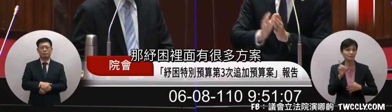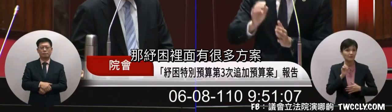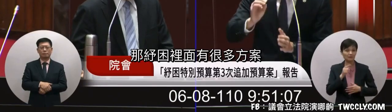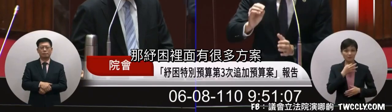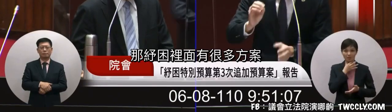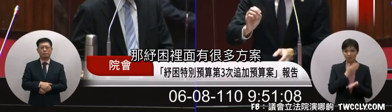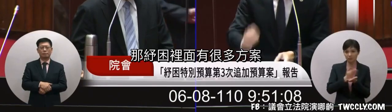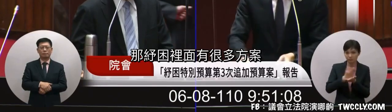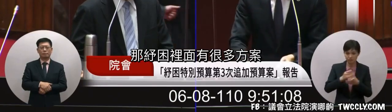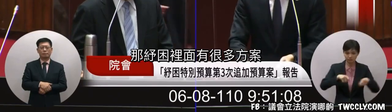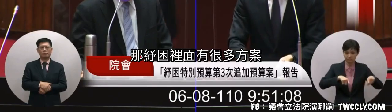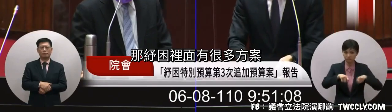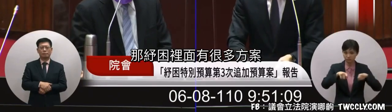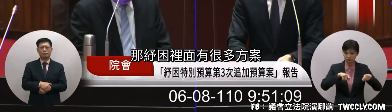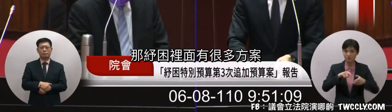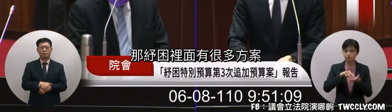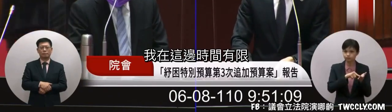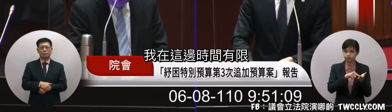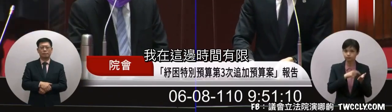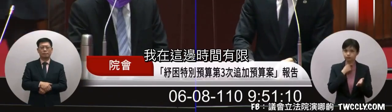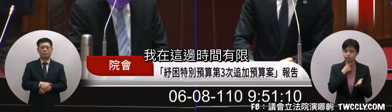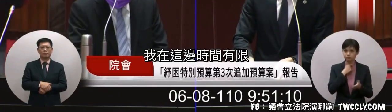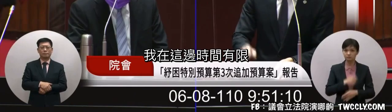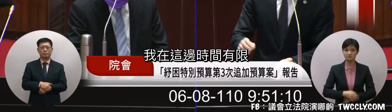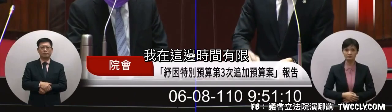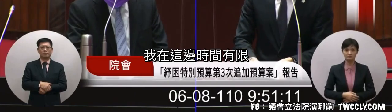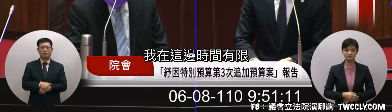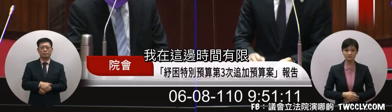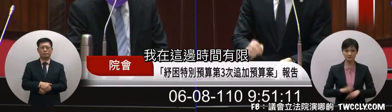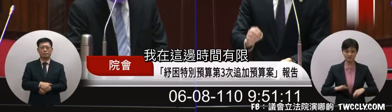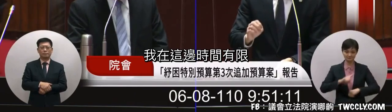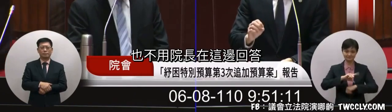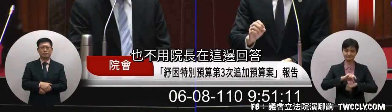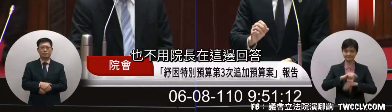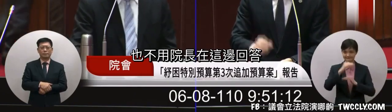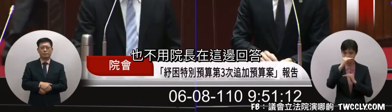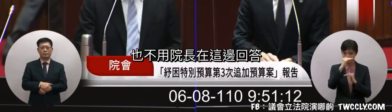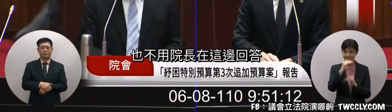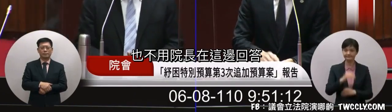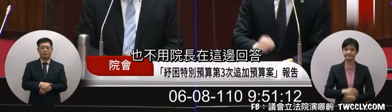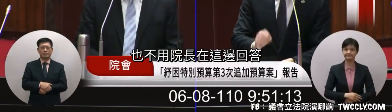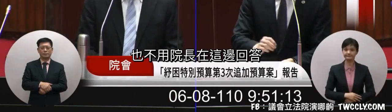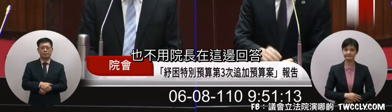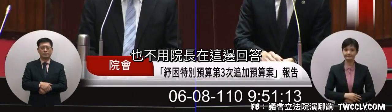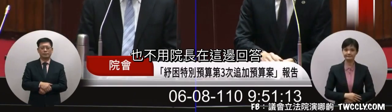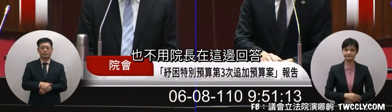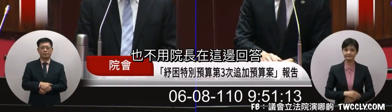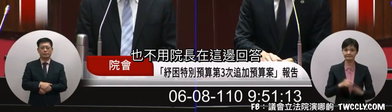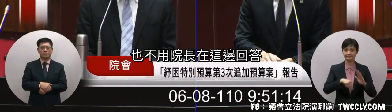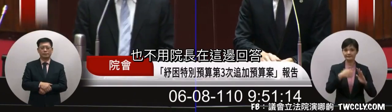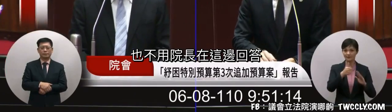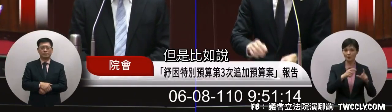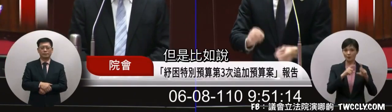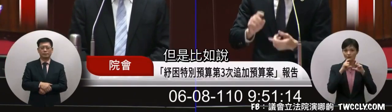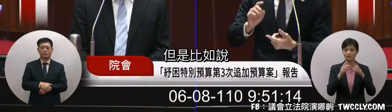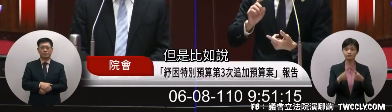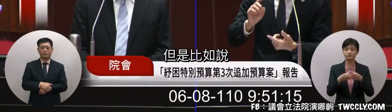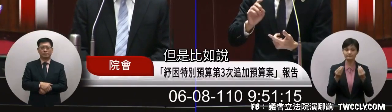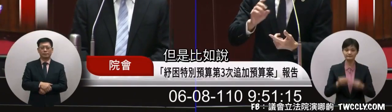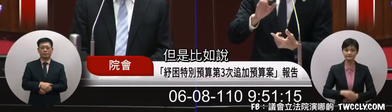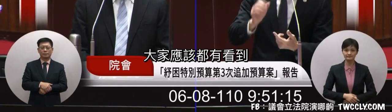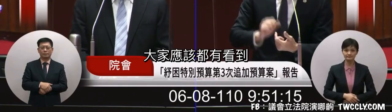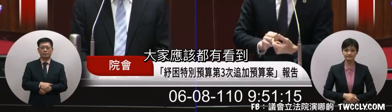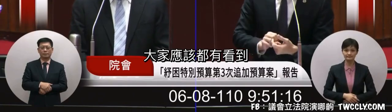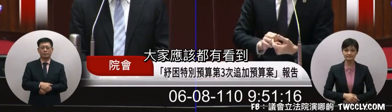裡面有很多這個方案我就在這裡時間優寒我們齁也不用議長來回答但是